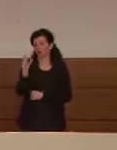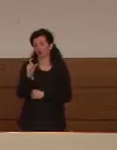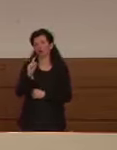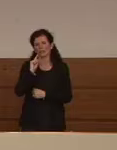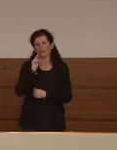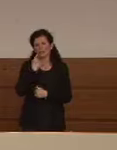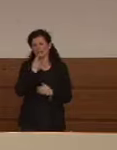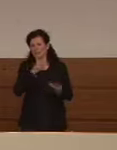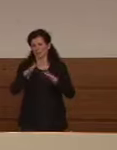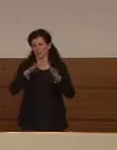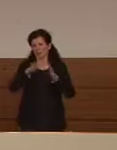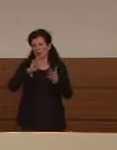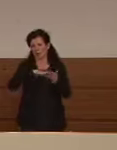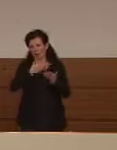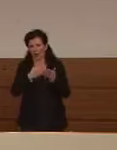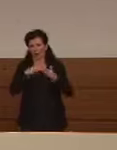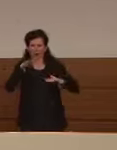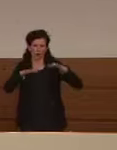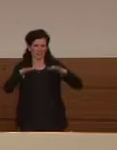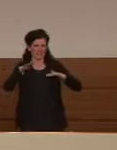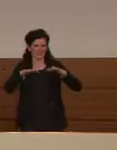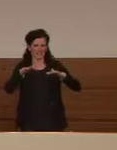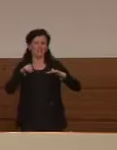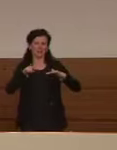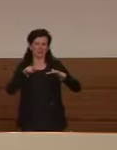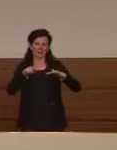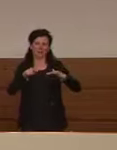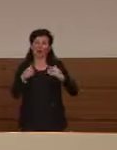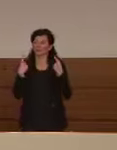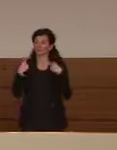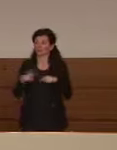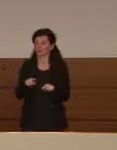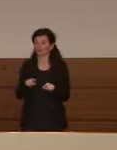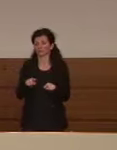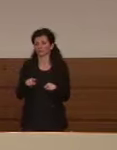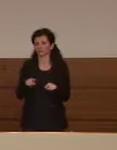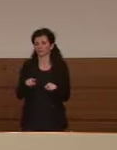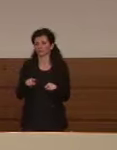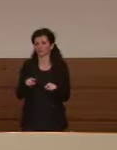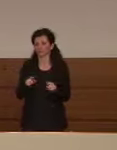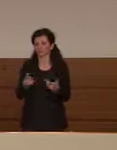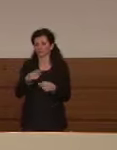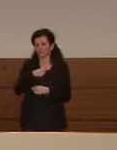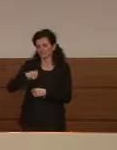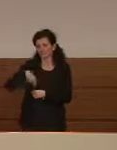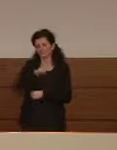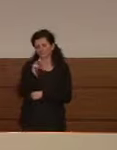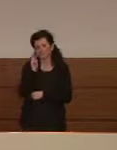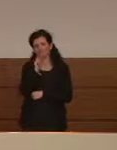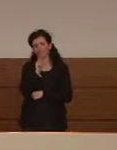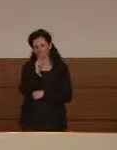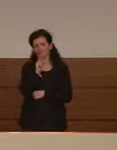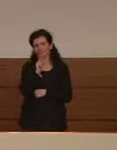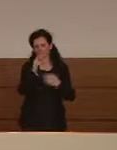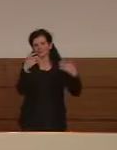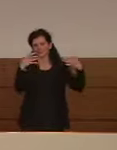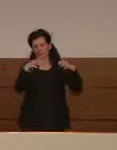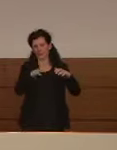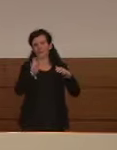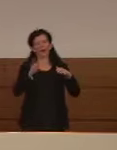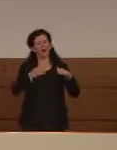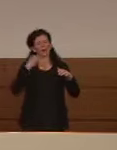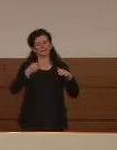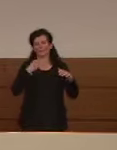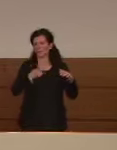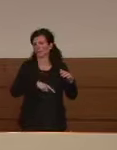stima e quindi questo è il motivo per cui vediamo una flessione ma chiaramente è più lenta